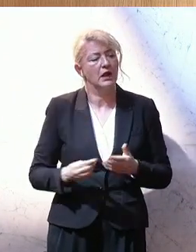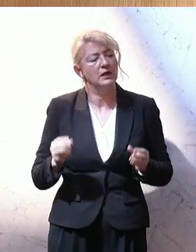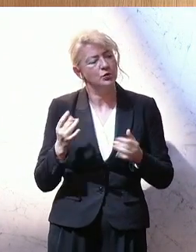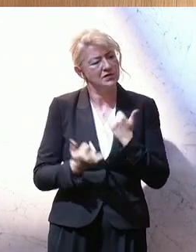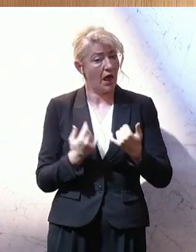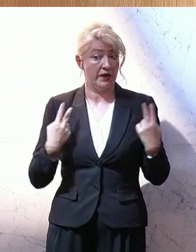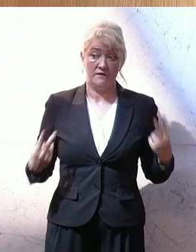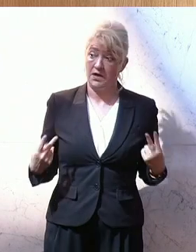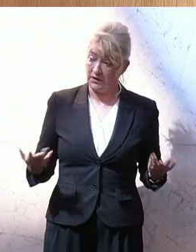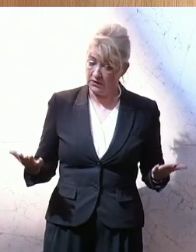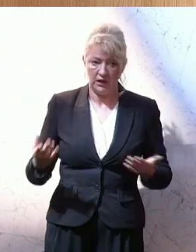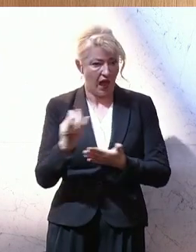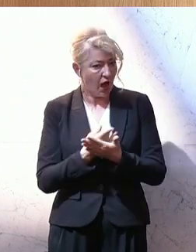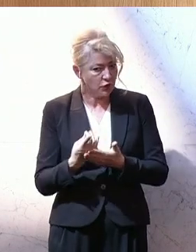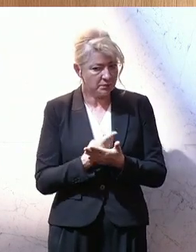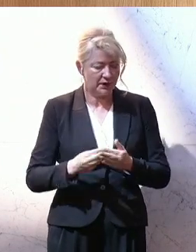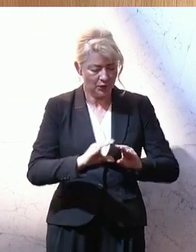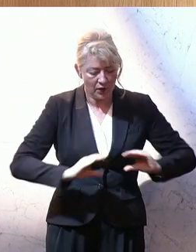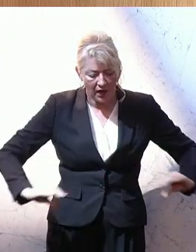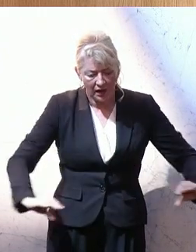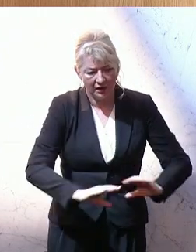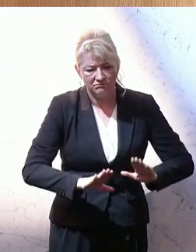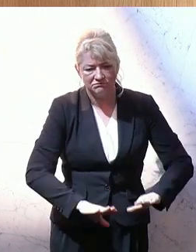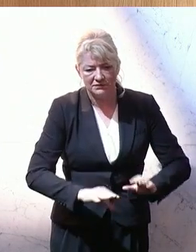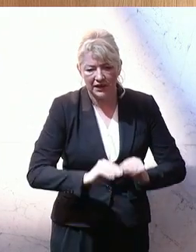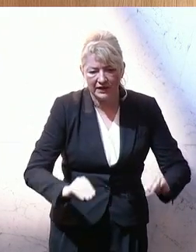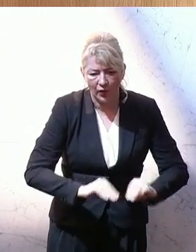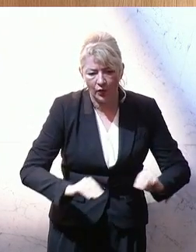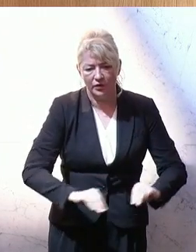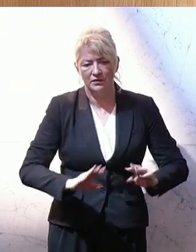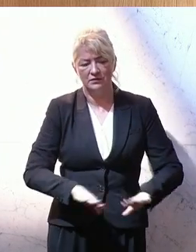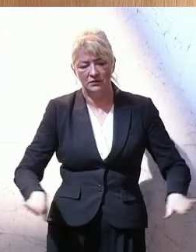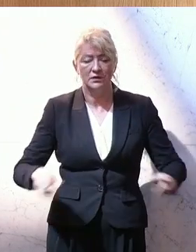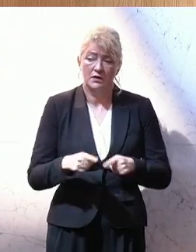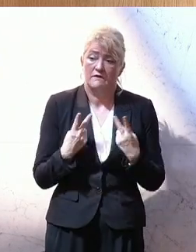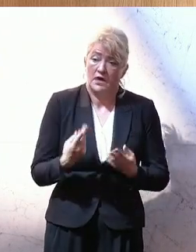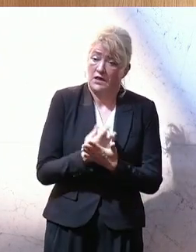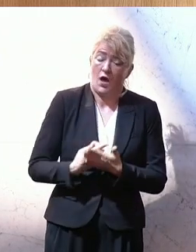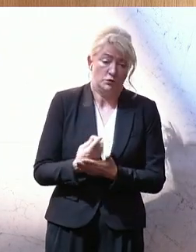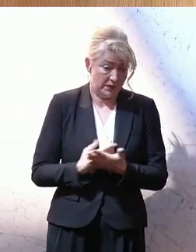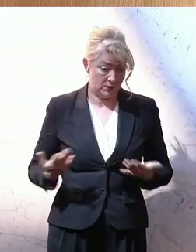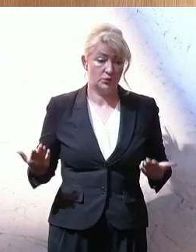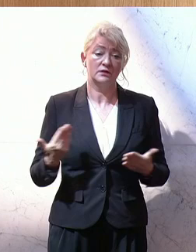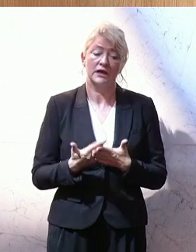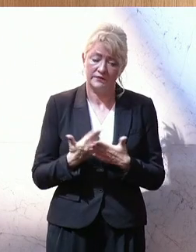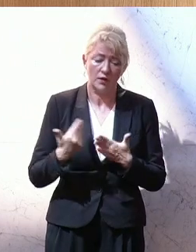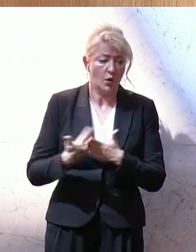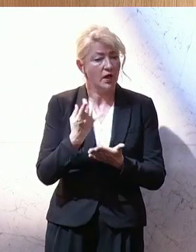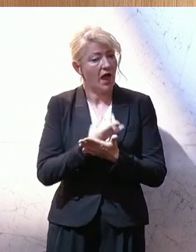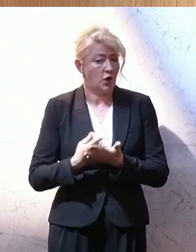entscheidend. Die Ausbildung der Elementarpädagoginnen und Elementarpädagogen ist es auch. Daher haben wir neue